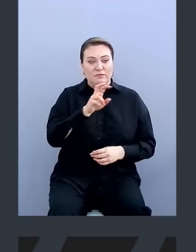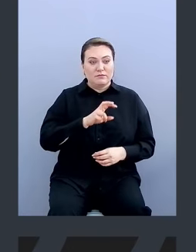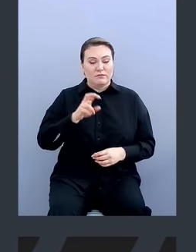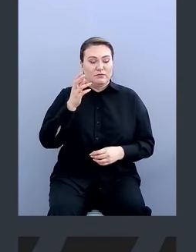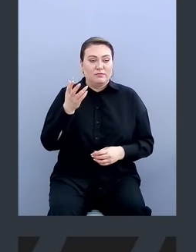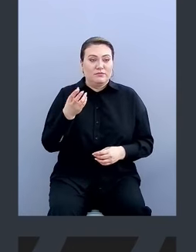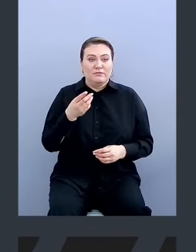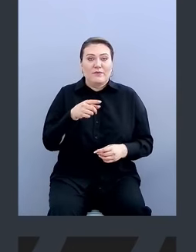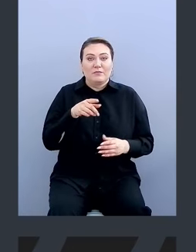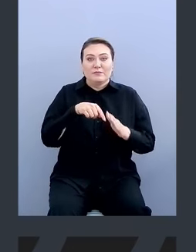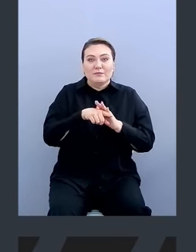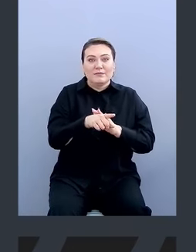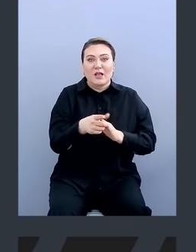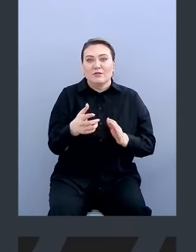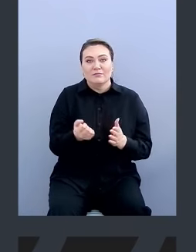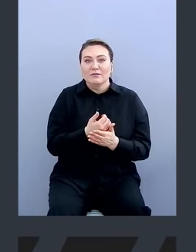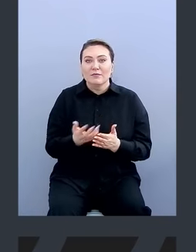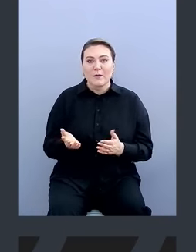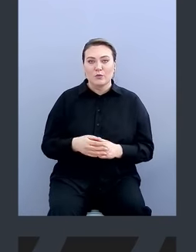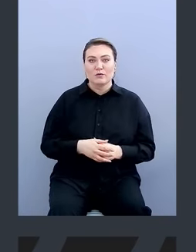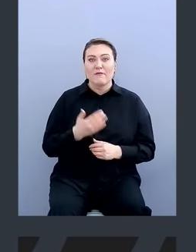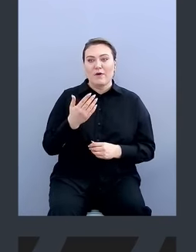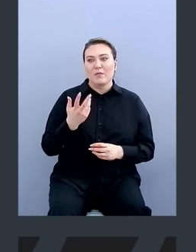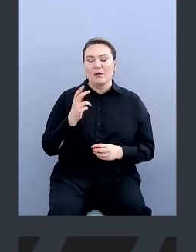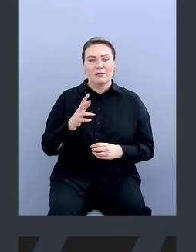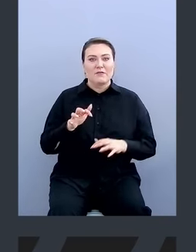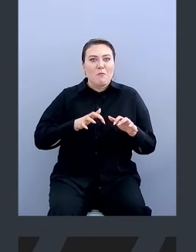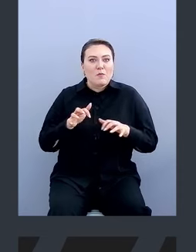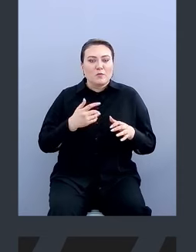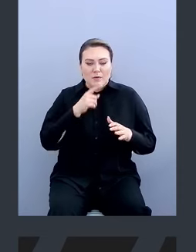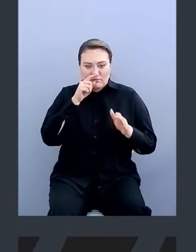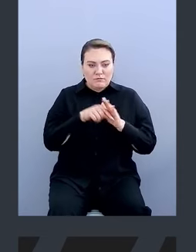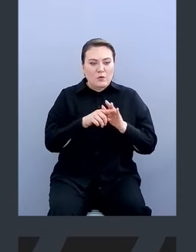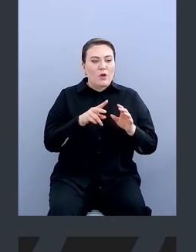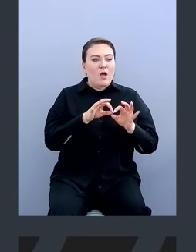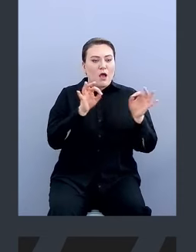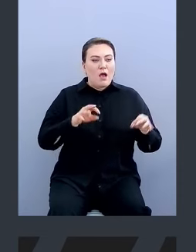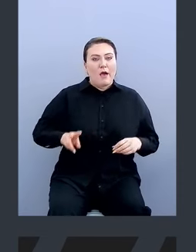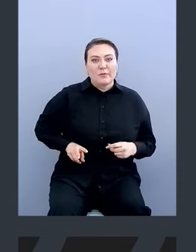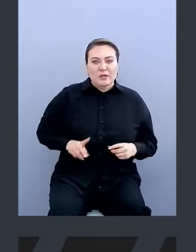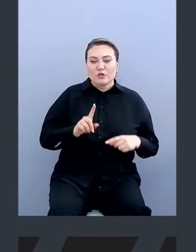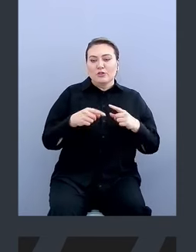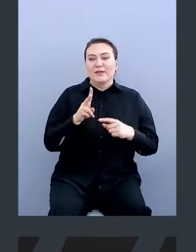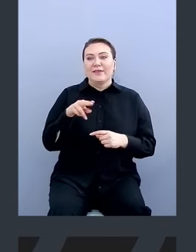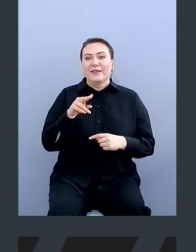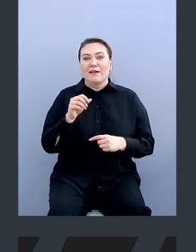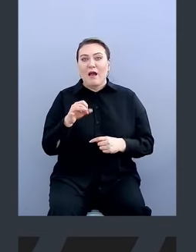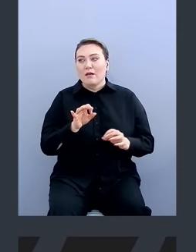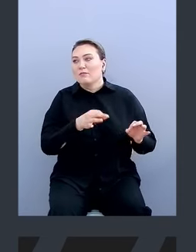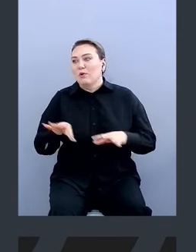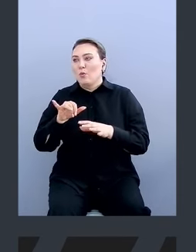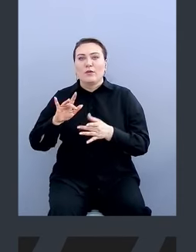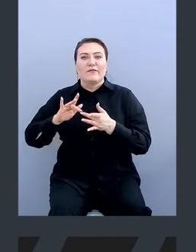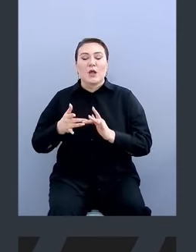атакующего, вам нужно, условно говоря, с админки через VDI вылить куда-то в интернет.